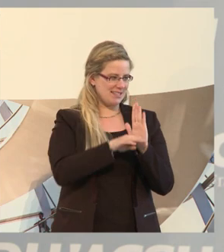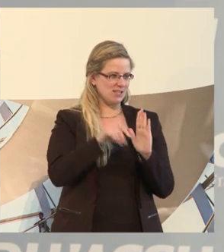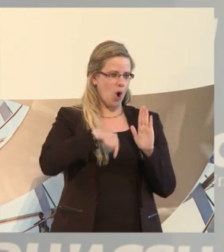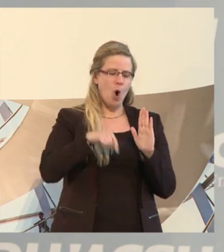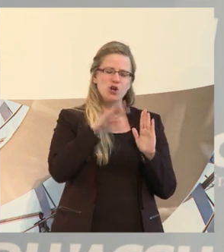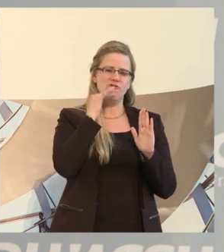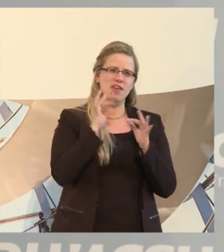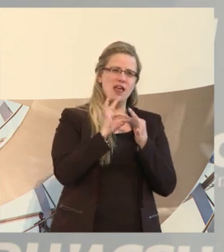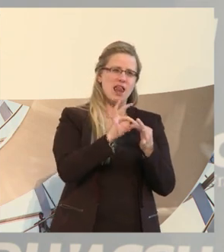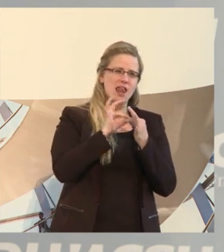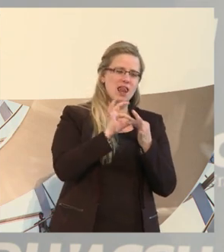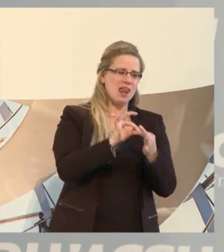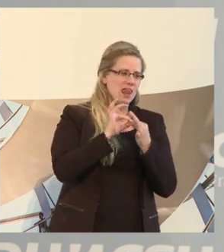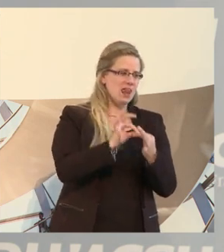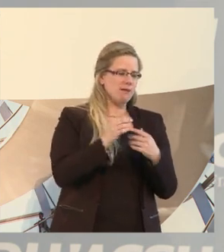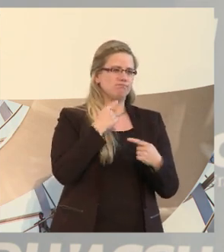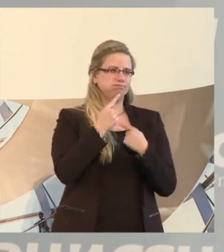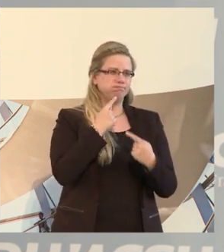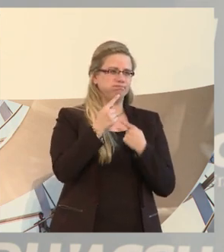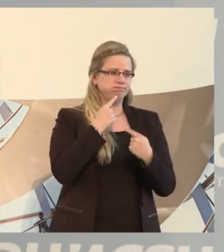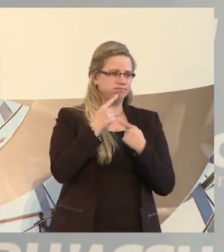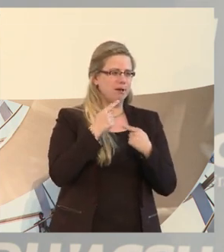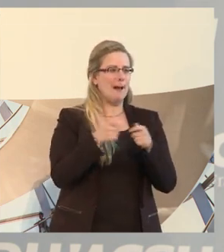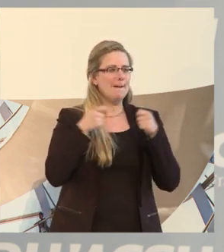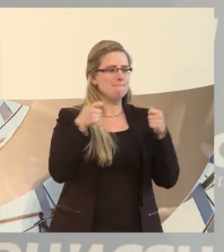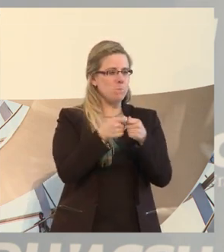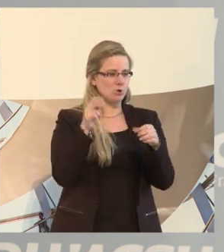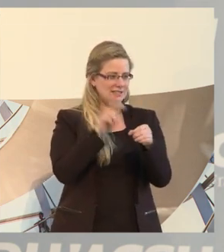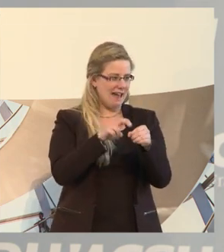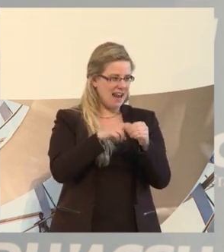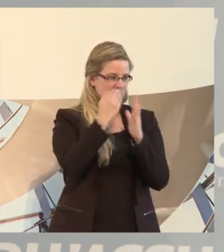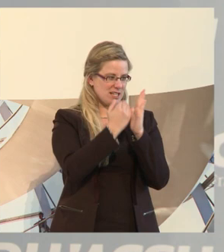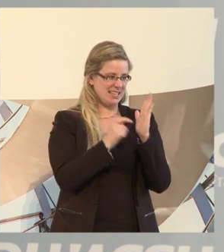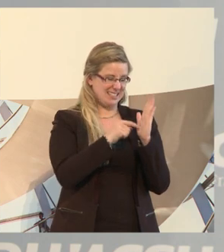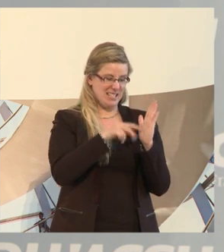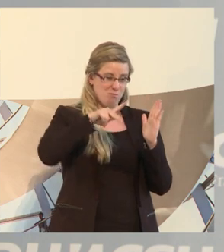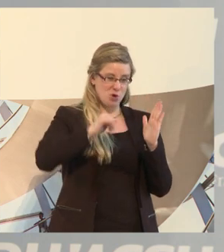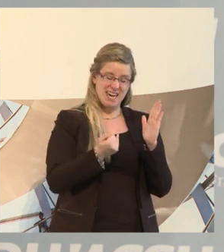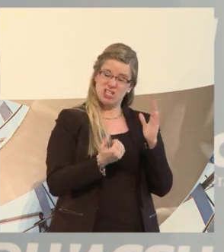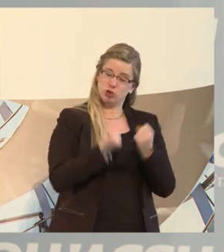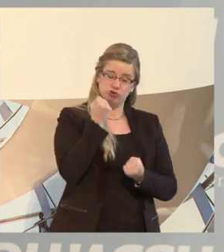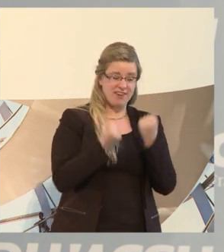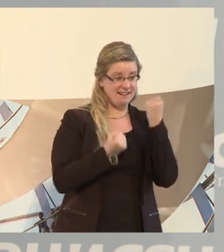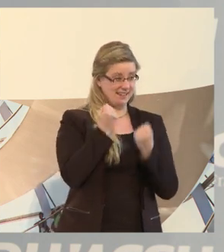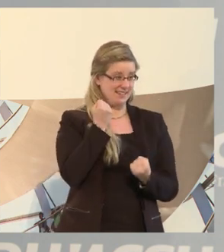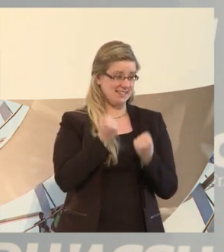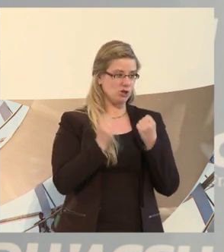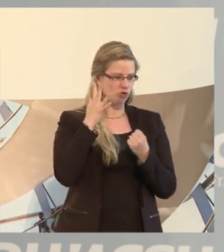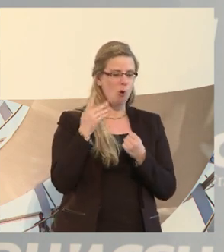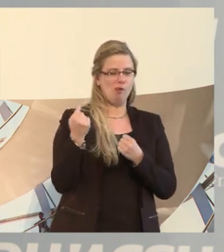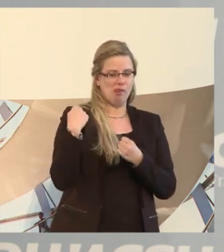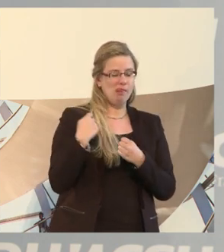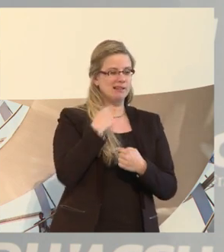gesprochen haben. Dieses Bundesteilhabegesetz ist ein sehr schwieriges Projekt. Es ist ja auch hier oft angeklungen, weil viele